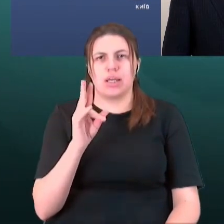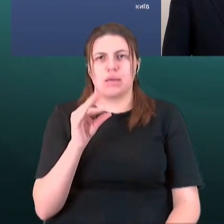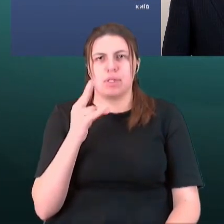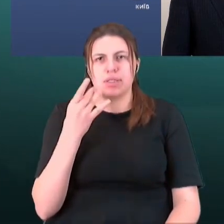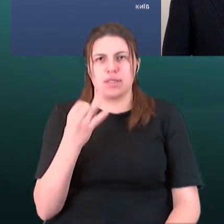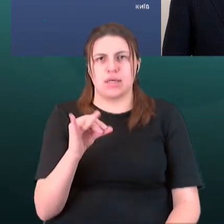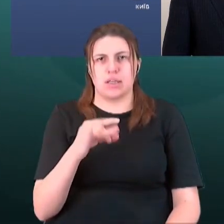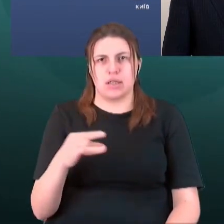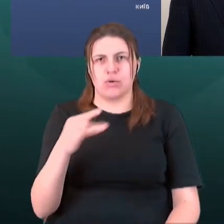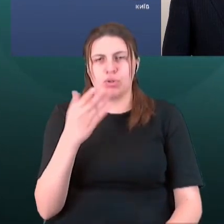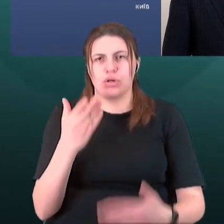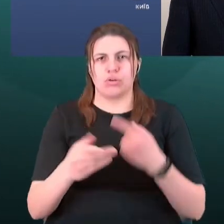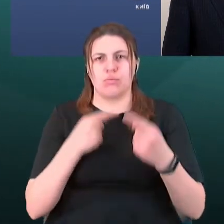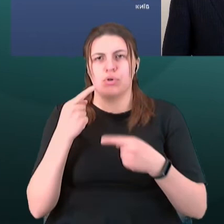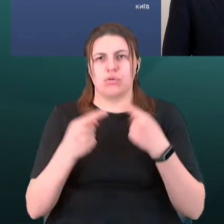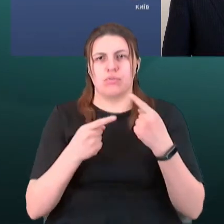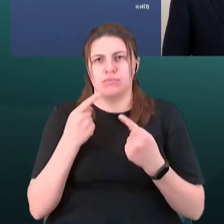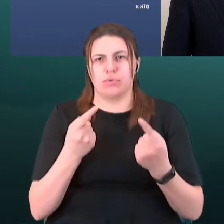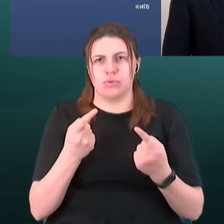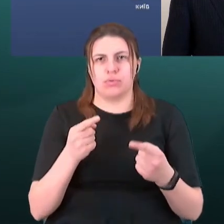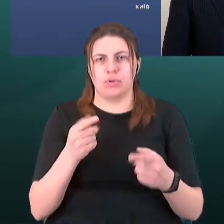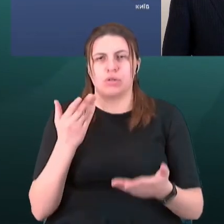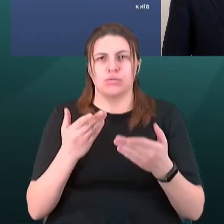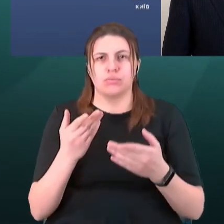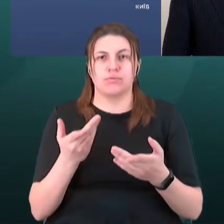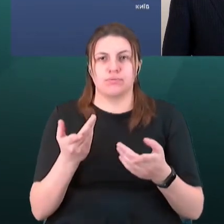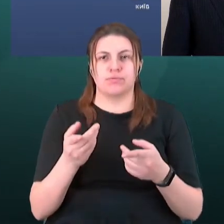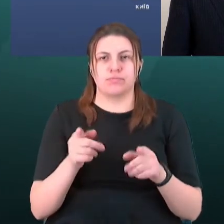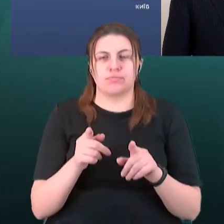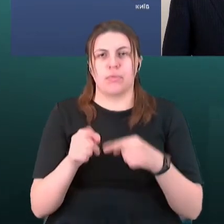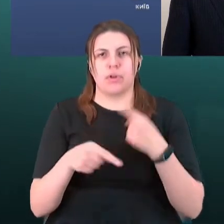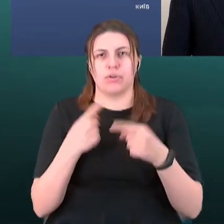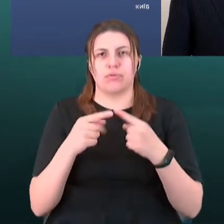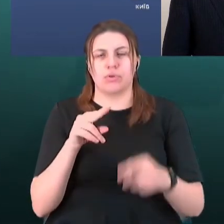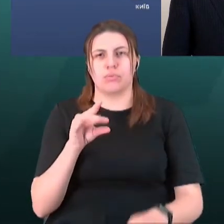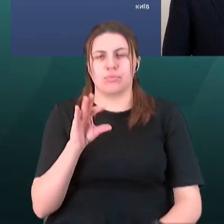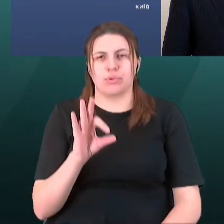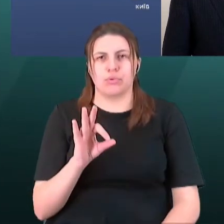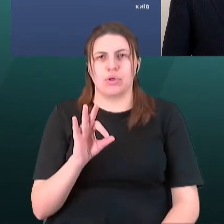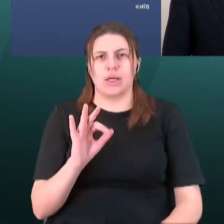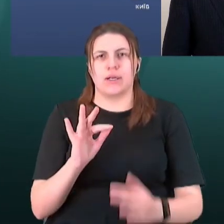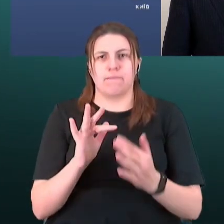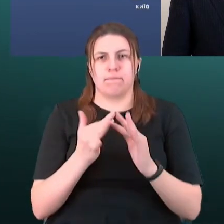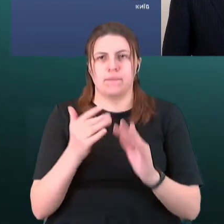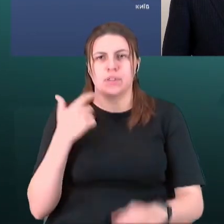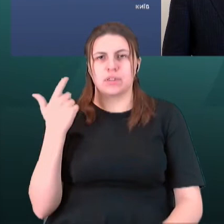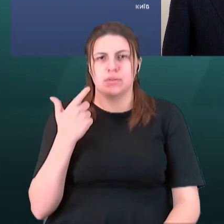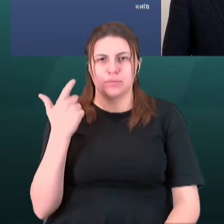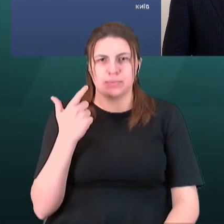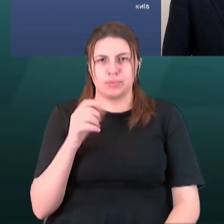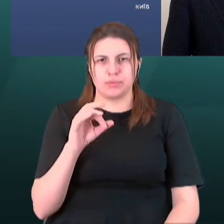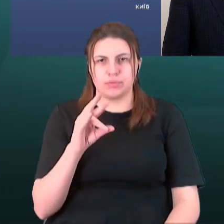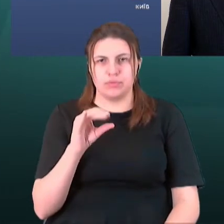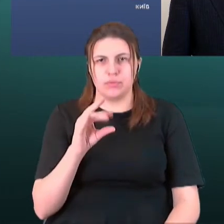говоримо про сільськоподавський аграрний хаб, насправді на сьогодні